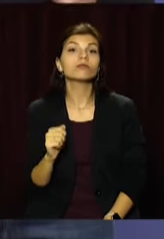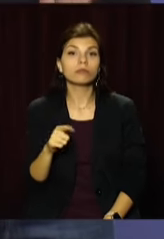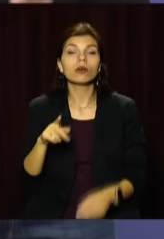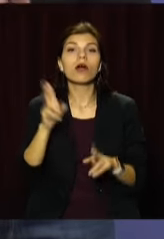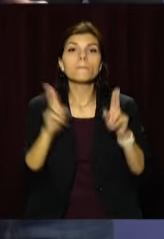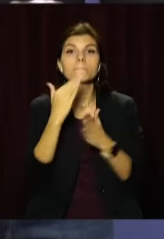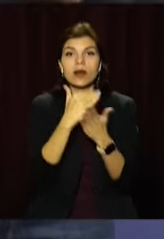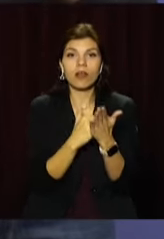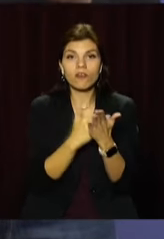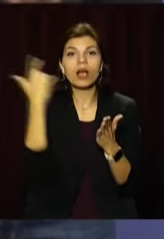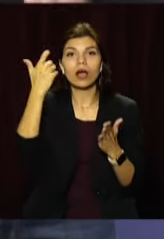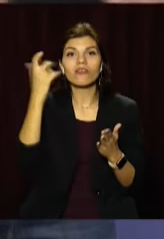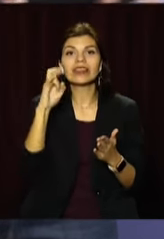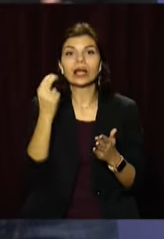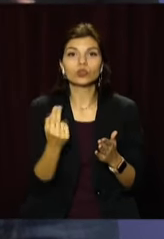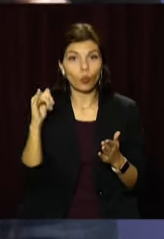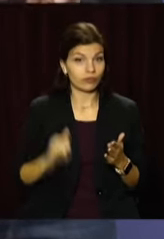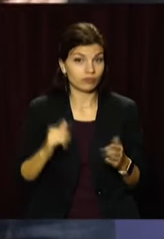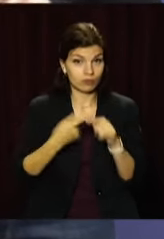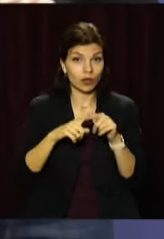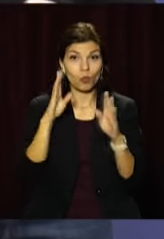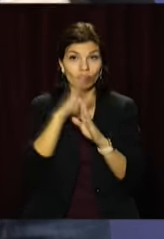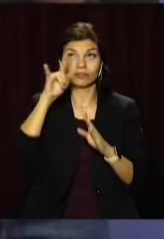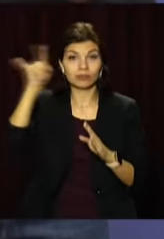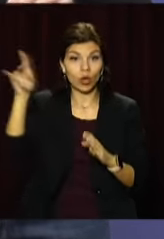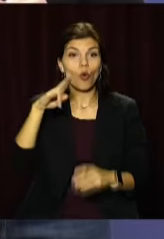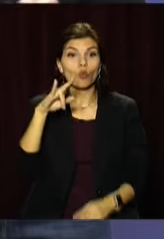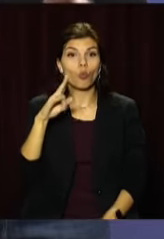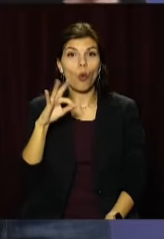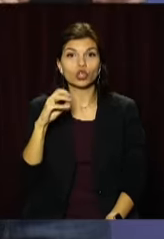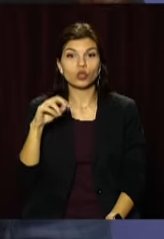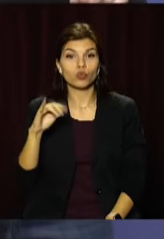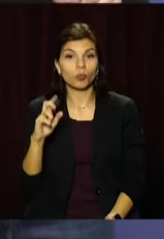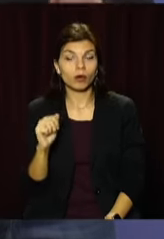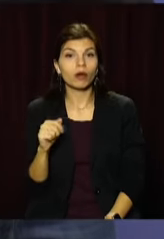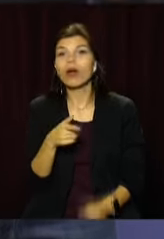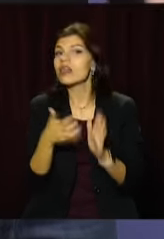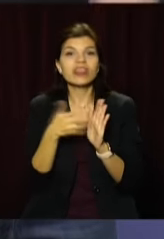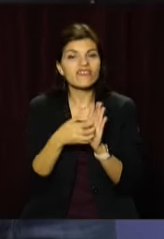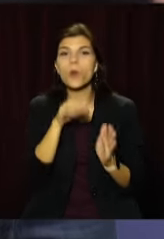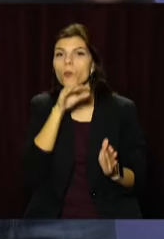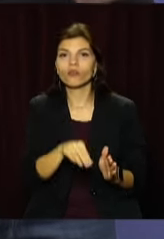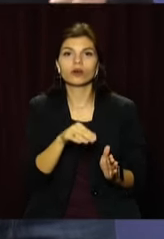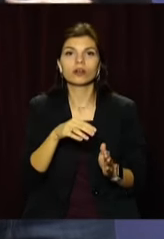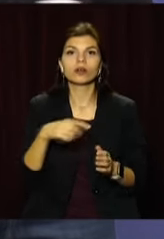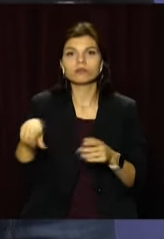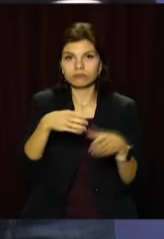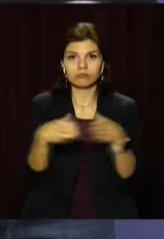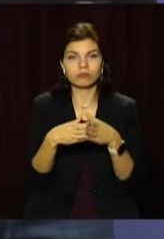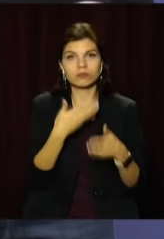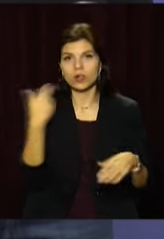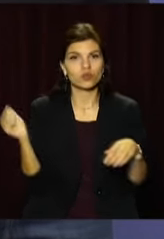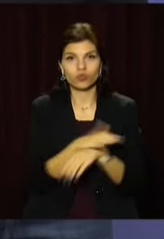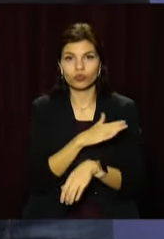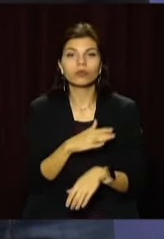виконання польотів у Харківському національному університеті повітряних сил імені Івана Кожедуба, недостатня професійна підготовка екіпажу щодо дій в